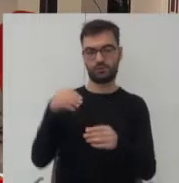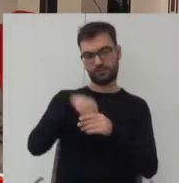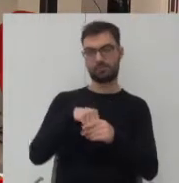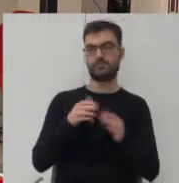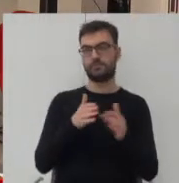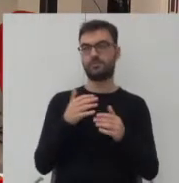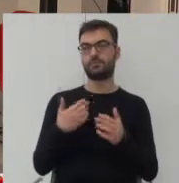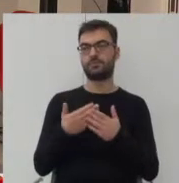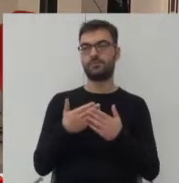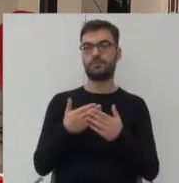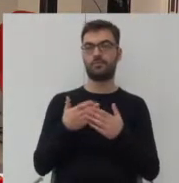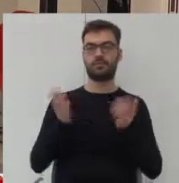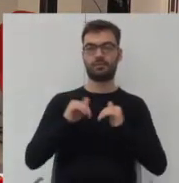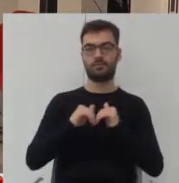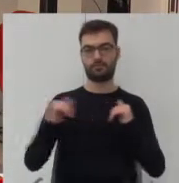sposób jest strefowanie